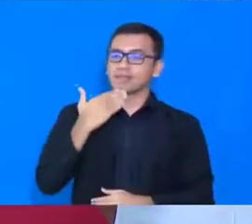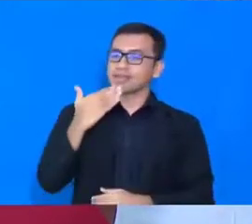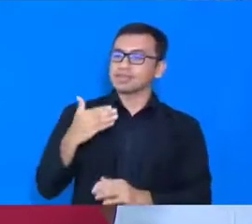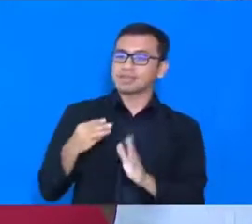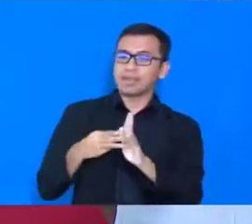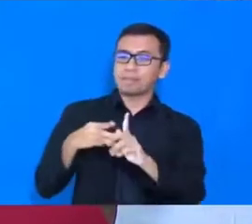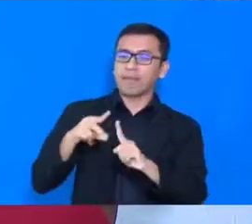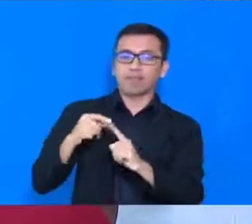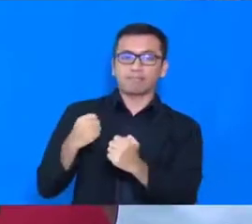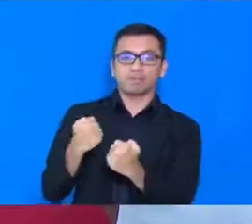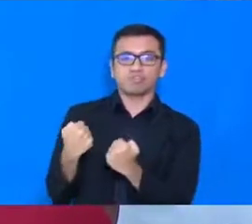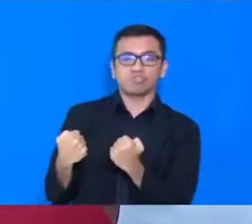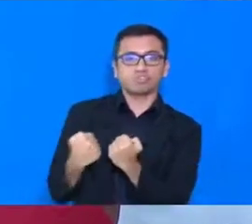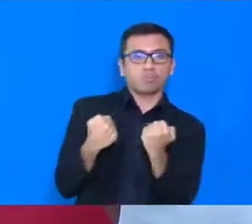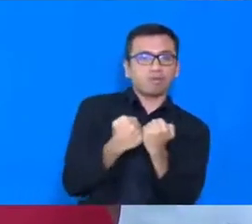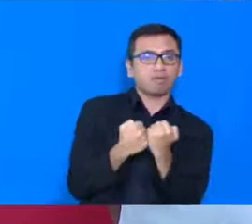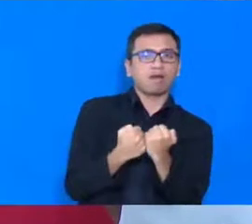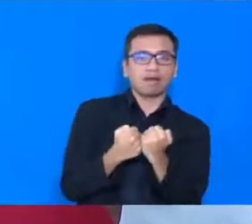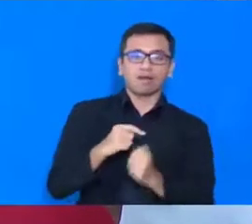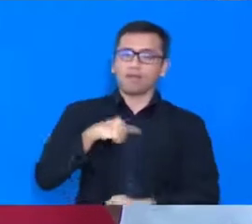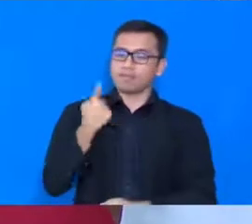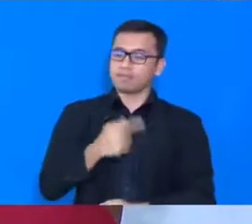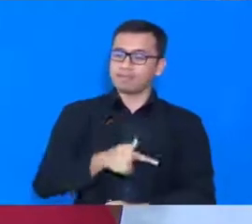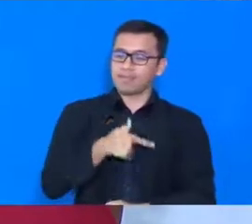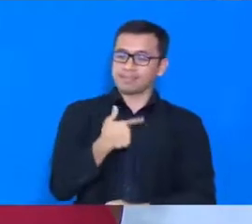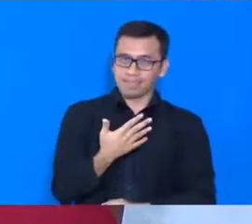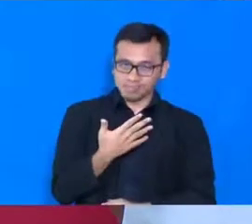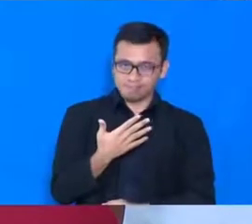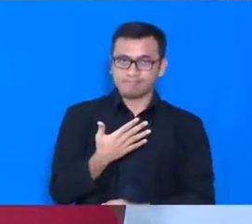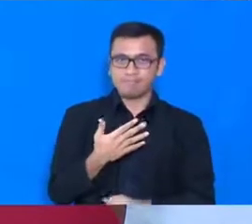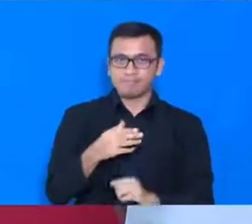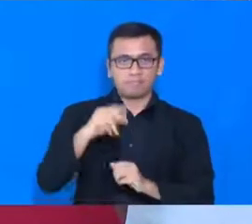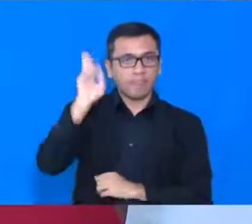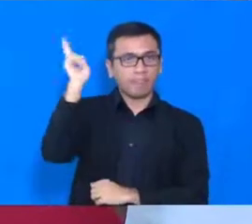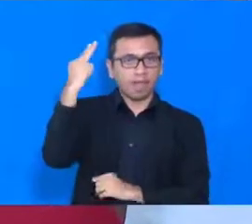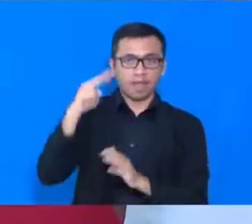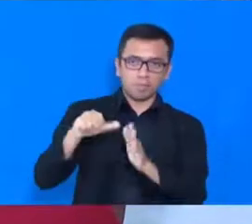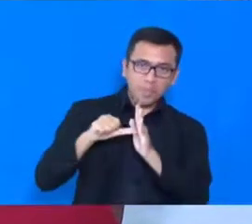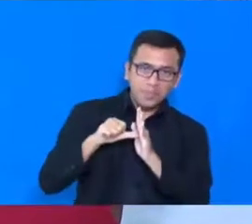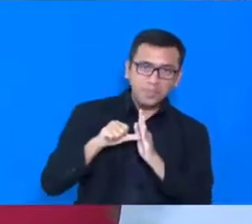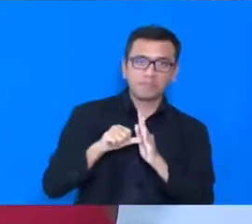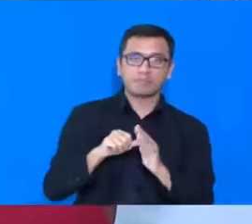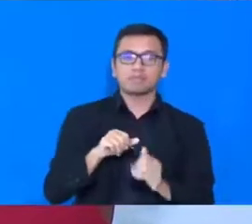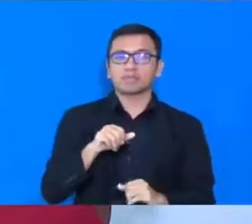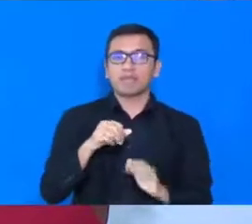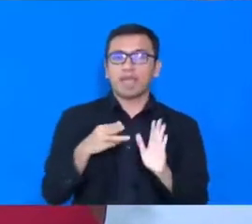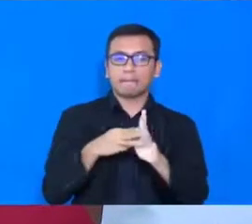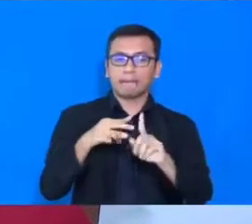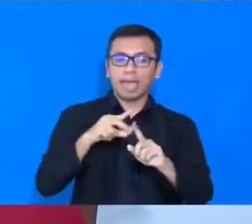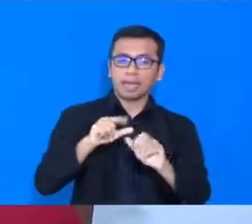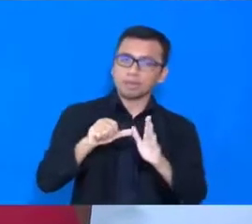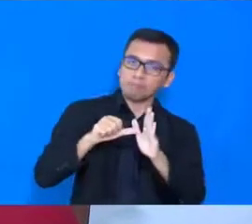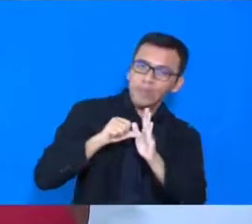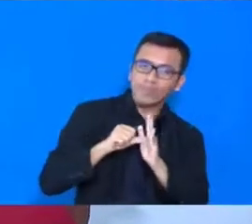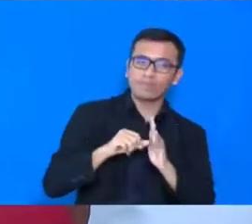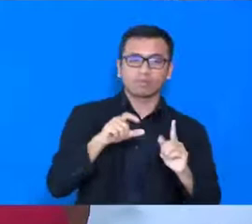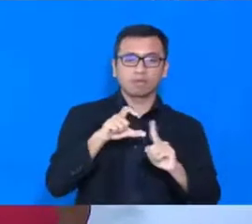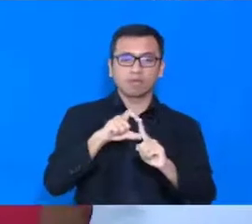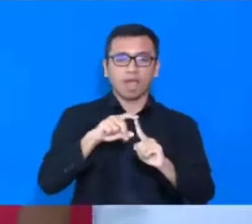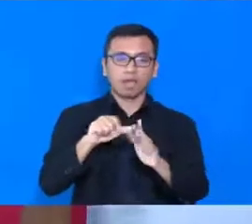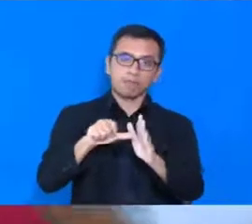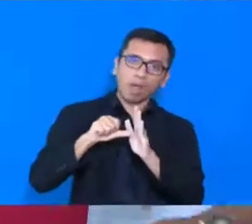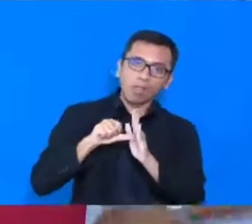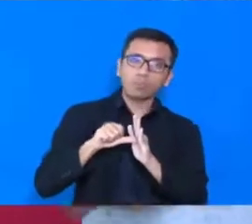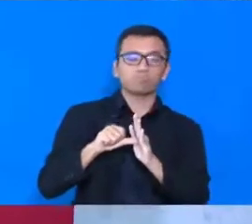-benar, pemerintah beserta, juga legislatif, semua bekerja keras, untuk segera, menangani,